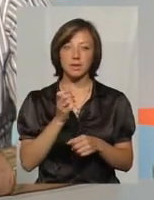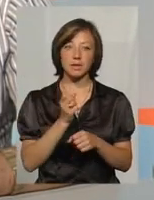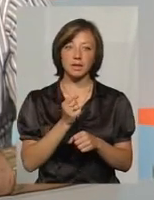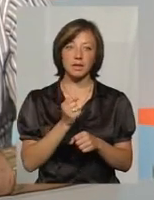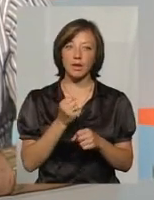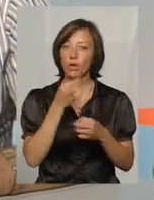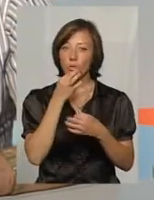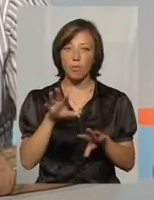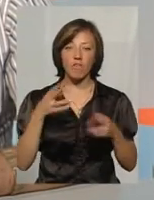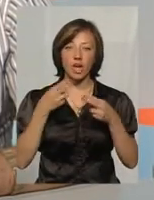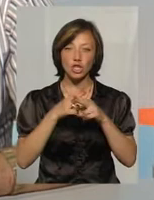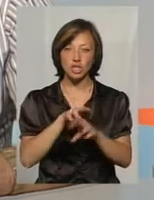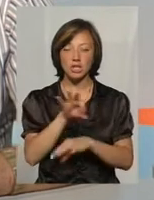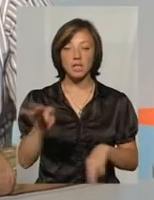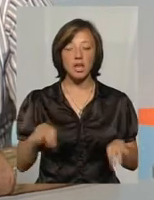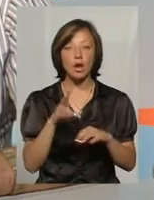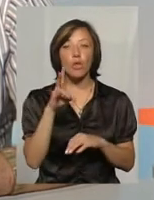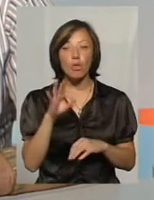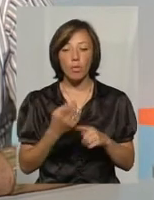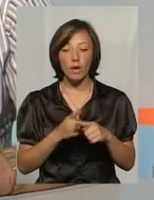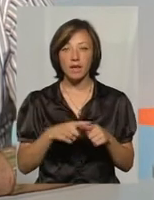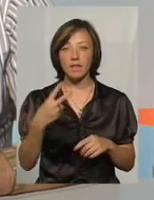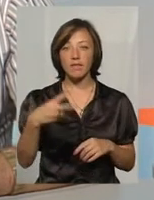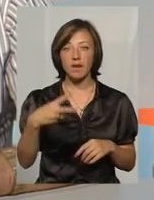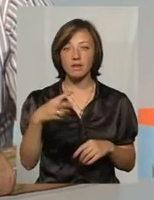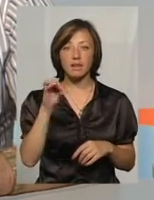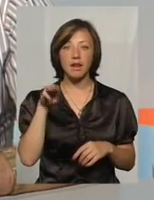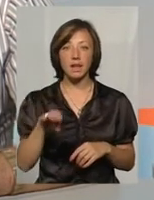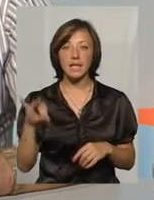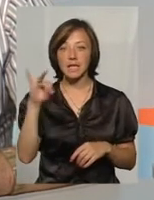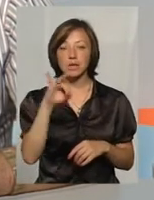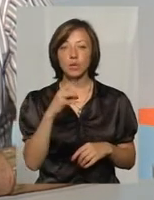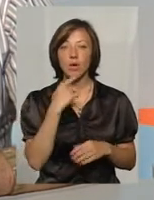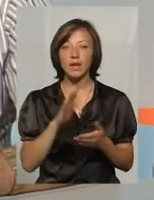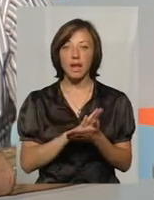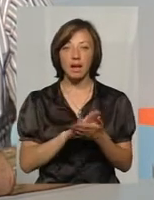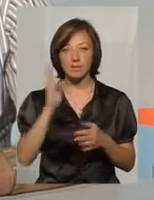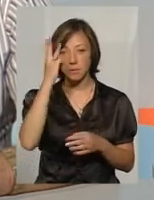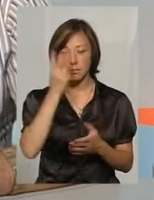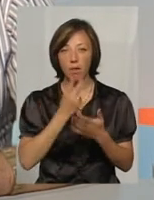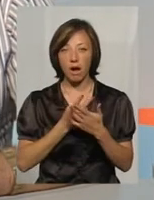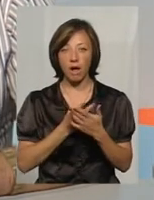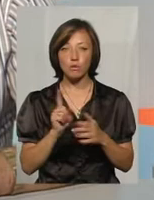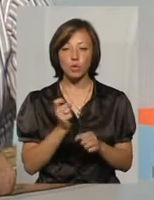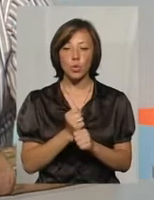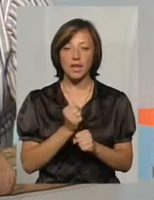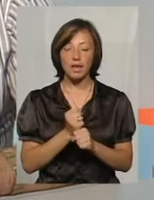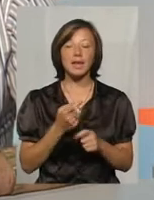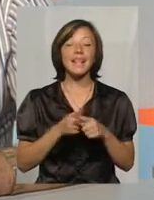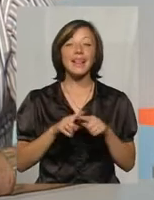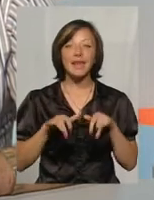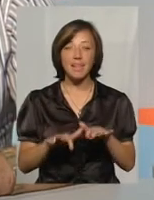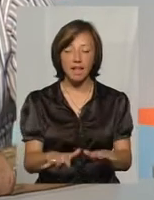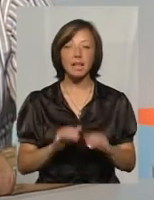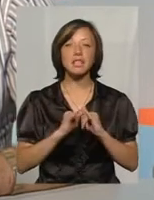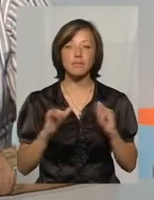інженера. Але будь-які технології, ці 20 років історії діалізу в Хмельницькому показують, що діло це розвивається, і,